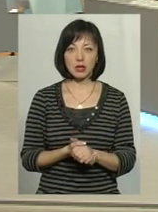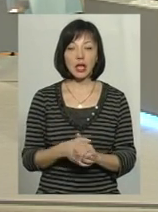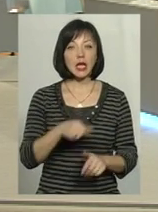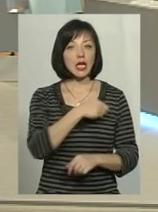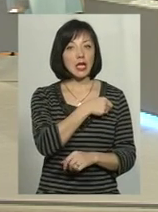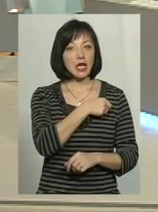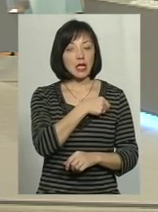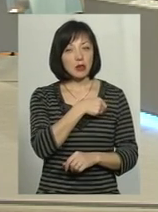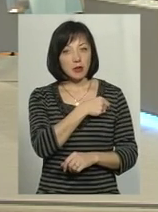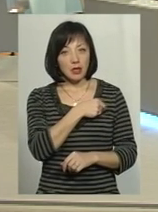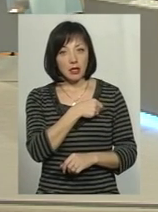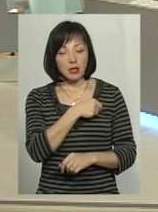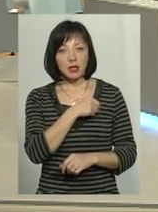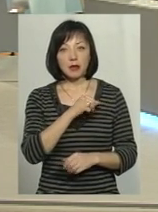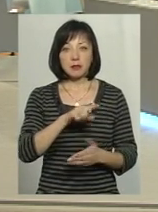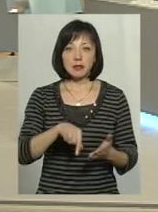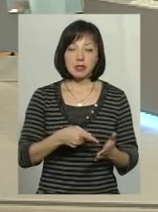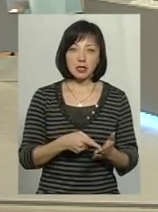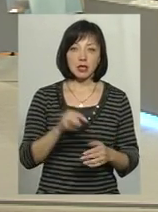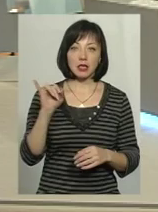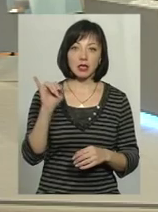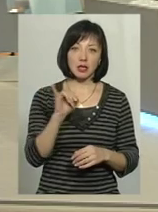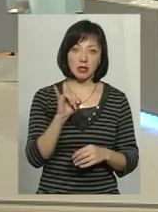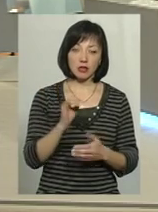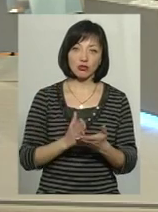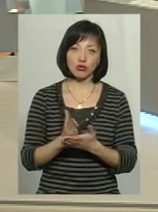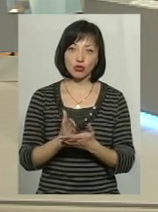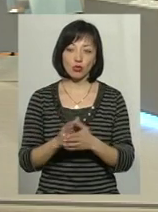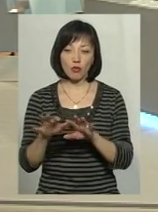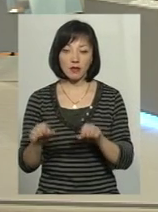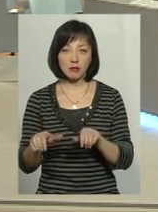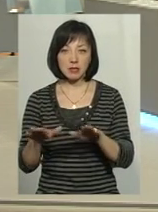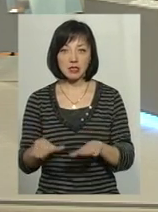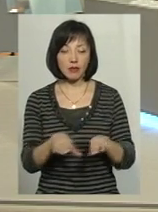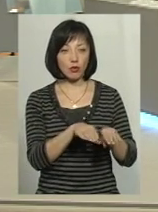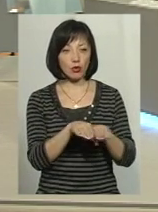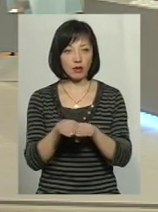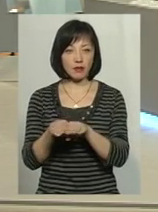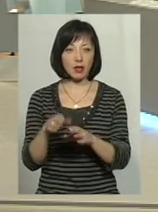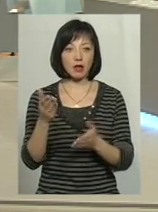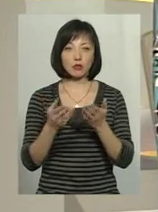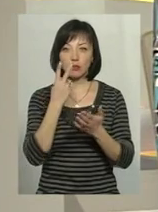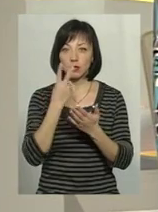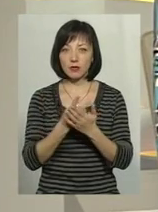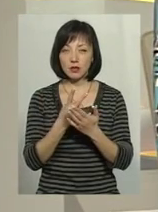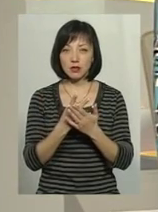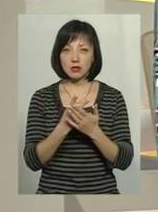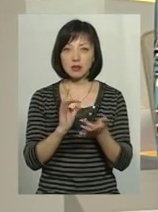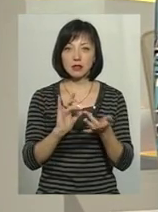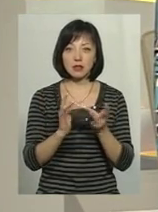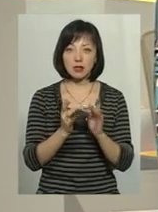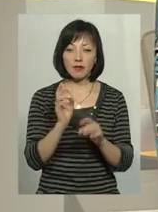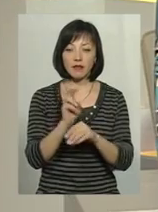І депутати міські, і чиновники місцевого рівня, якщо поглянути в соцмережі,